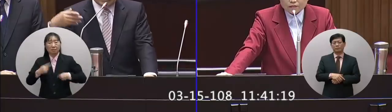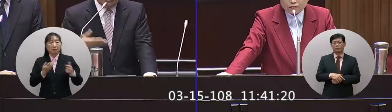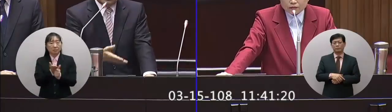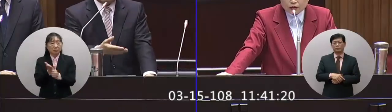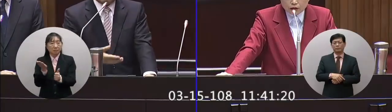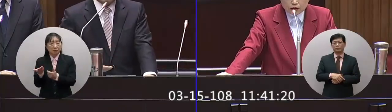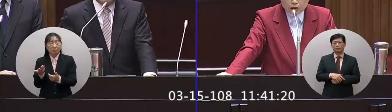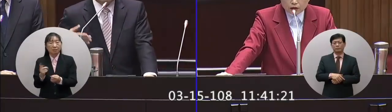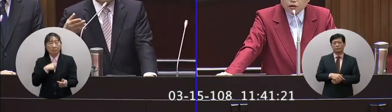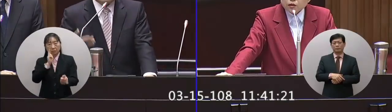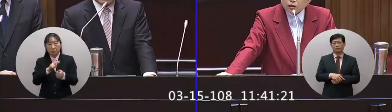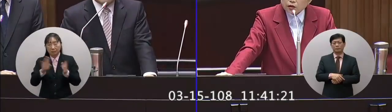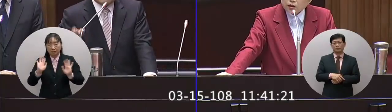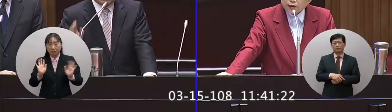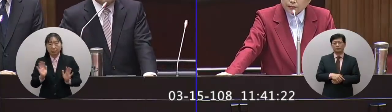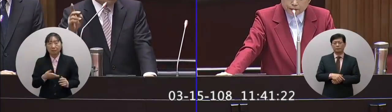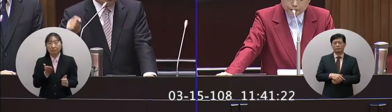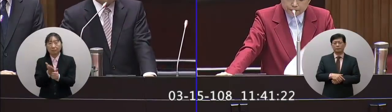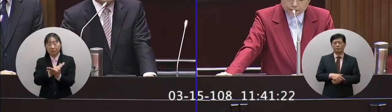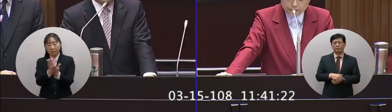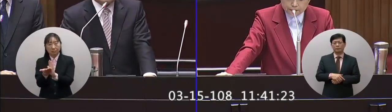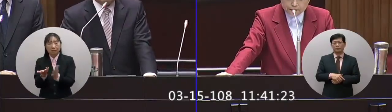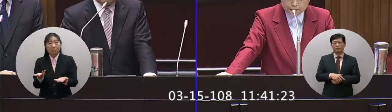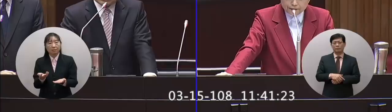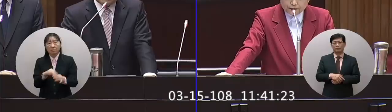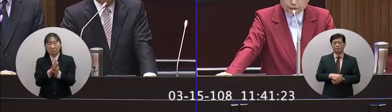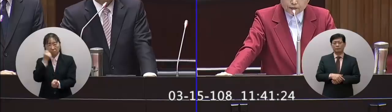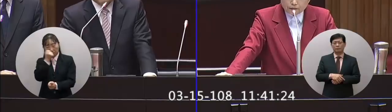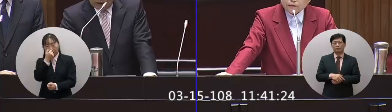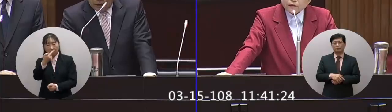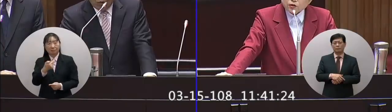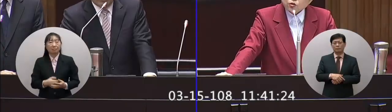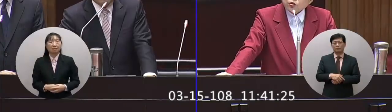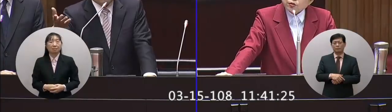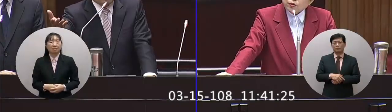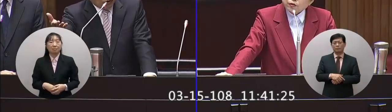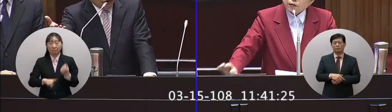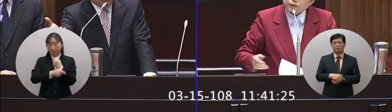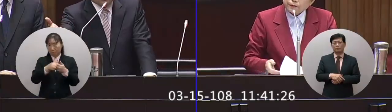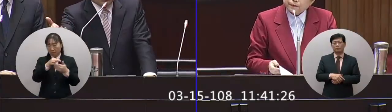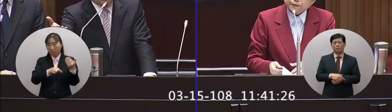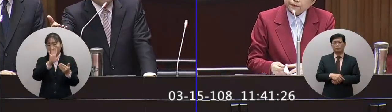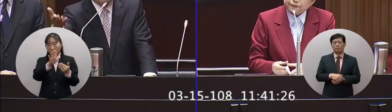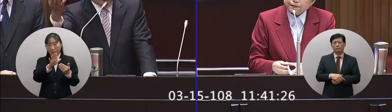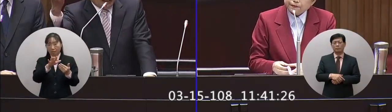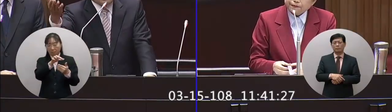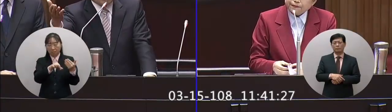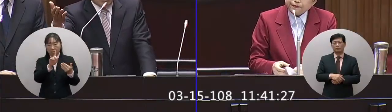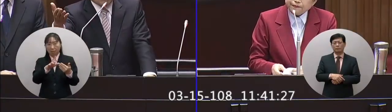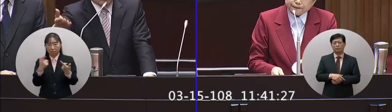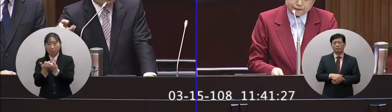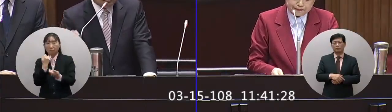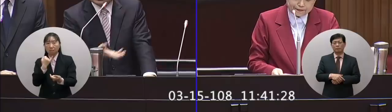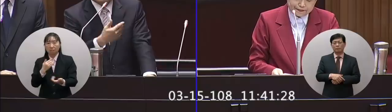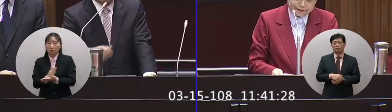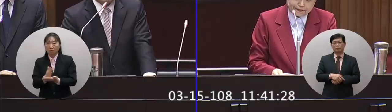機殺人內同殺人等都非常可惡真的這個法律都有可以適用的所以還